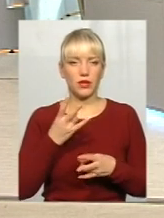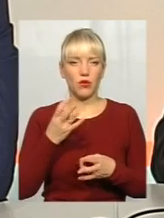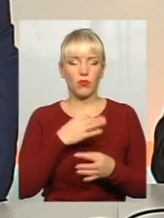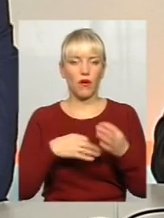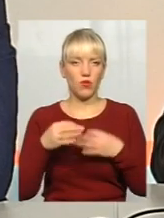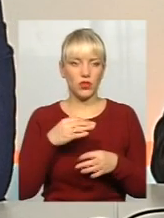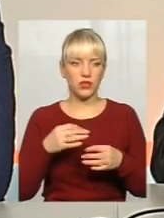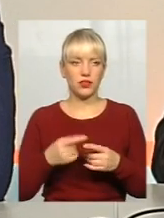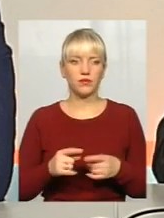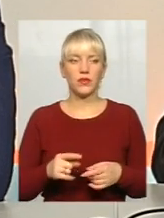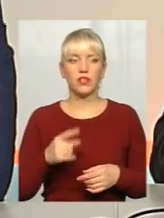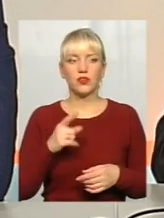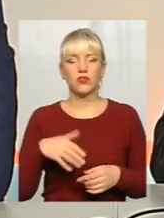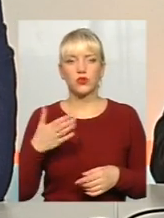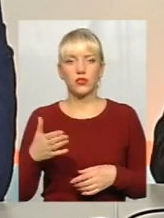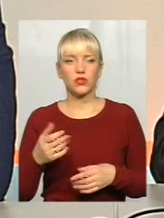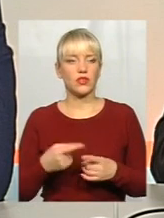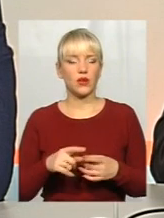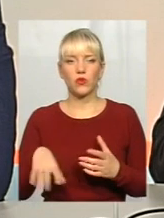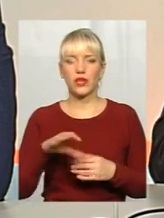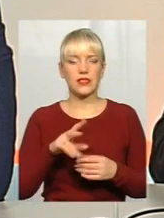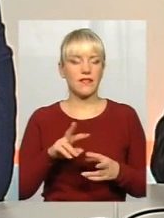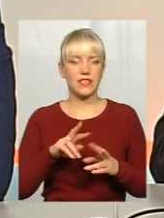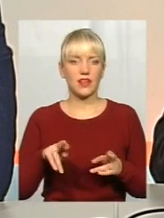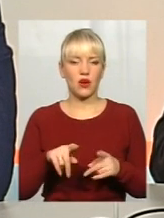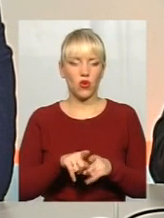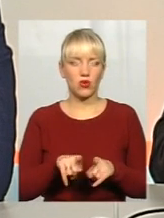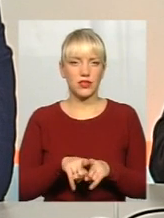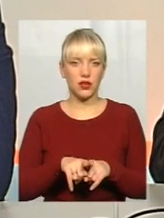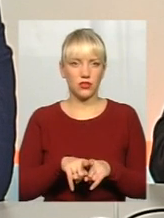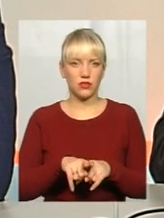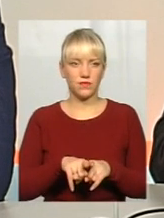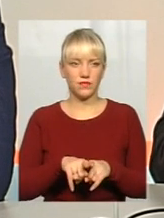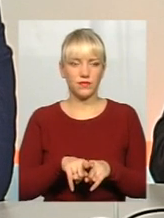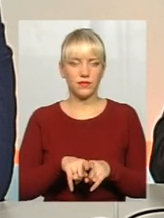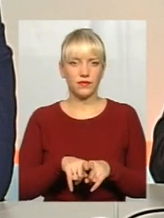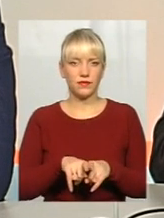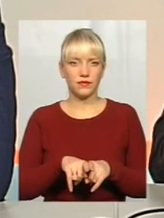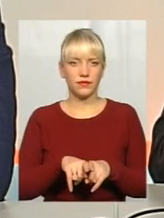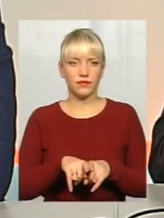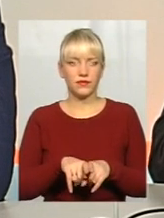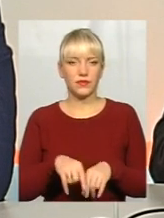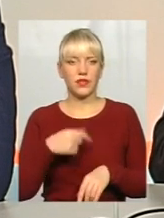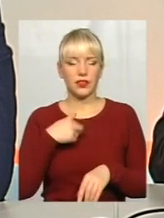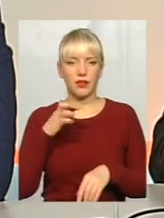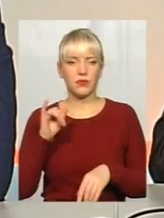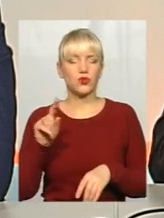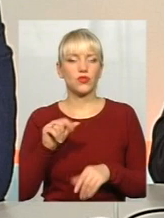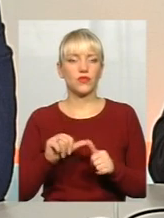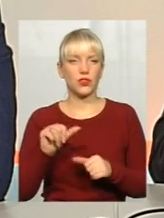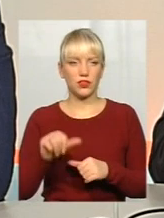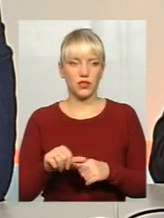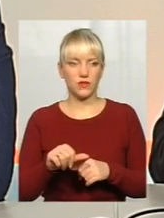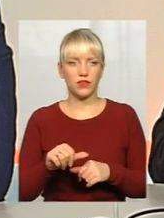-таки, ну, із іншої сторони не так воно все у нас однозначно, так. Ну, я би що виділив,